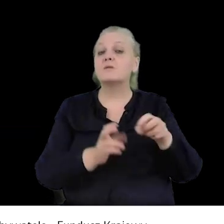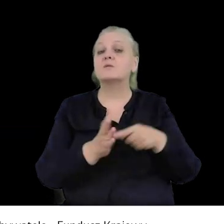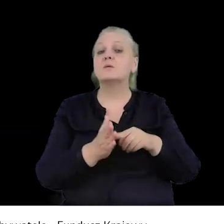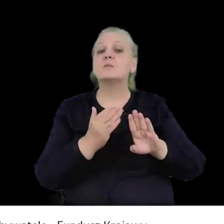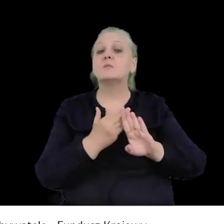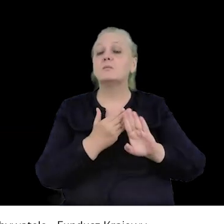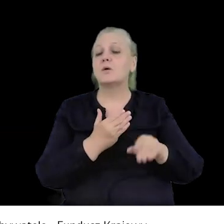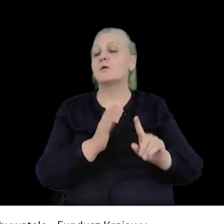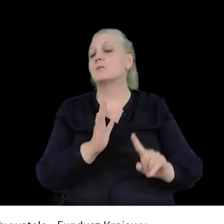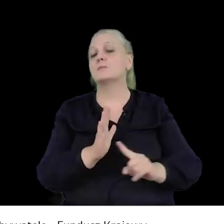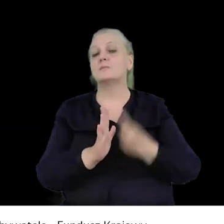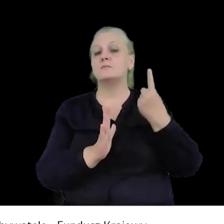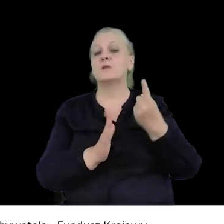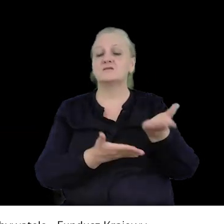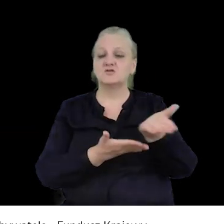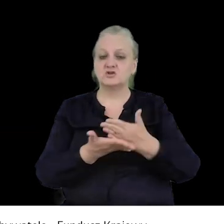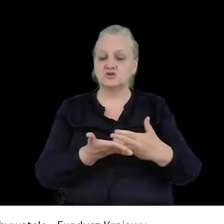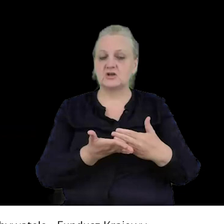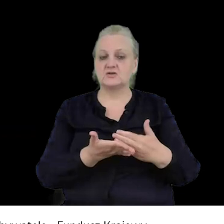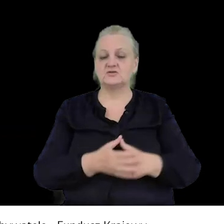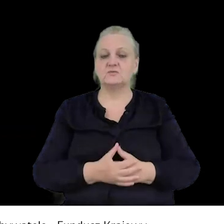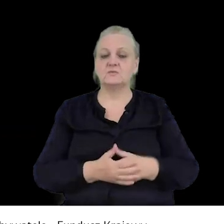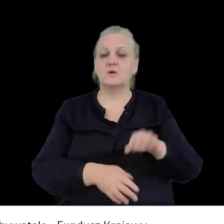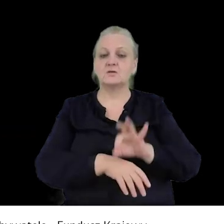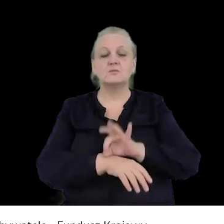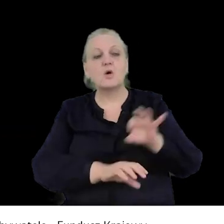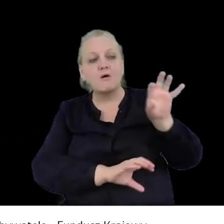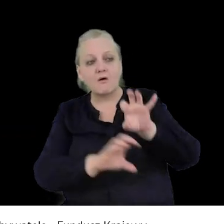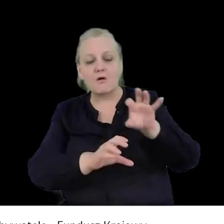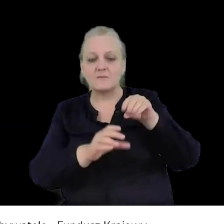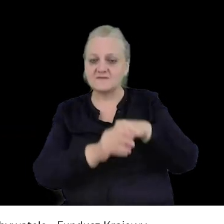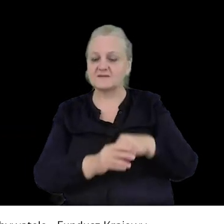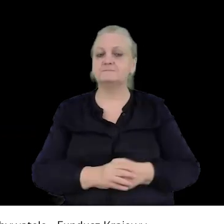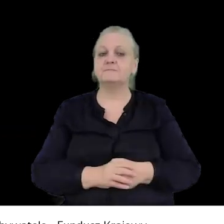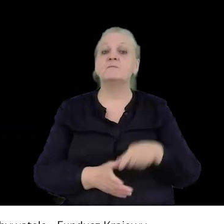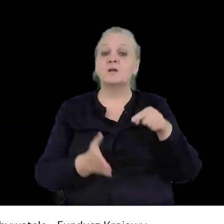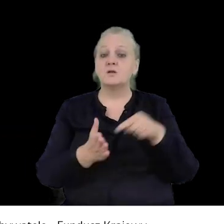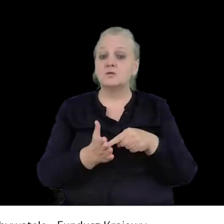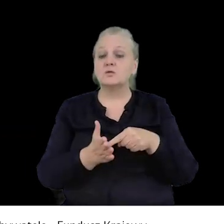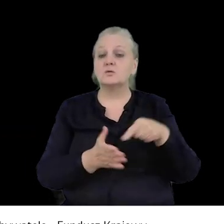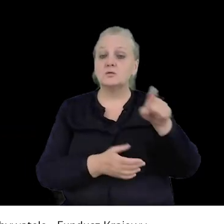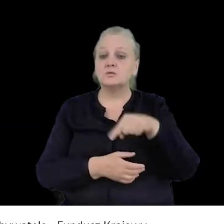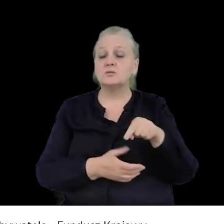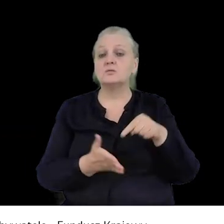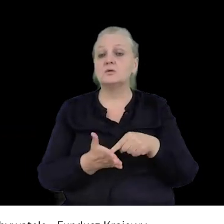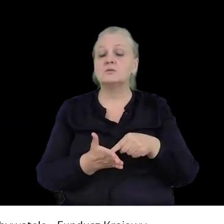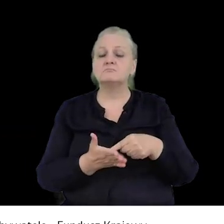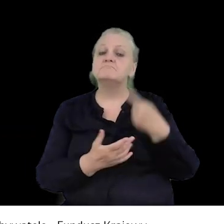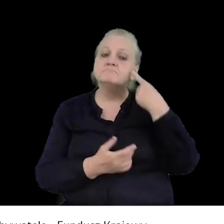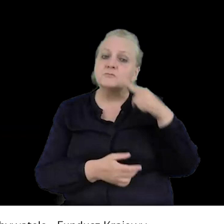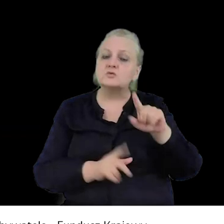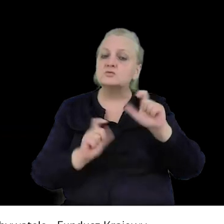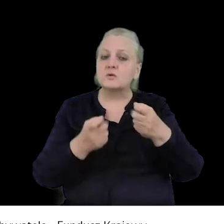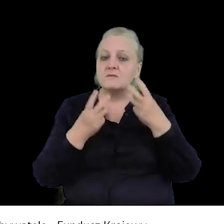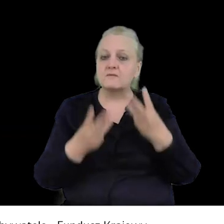tej pierwszej części projektu obserwacji. I to, na co zwracamy w nim przede wszystkim uwagę, to jest